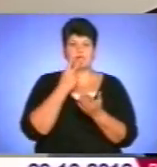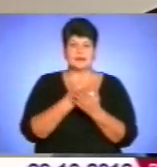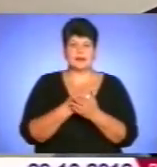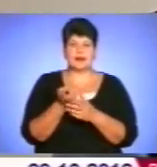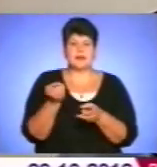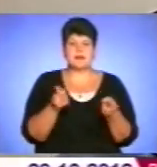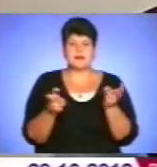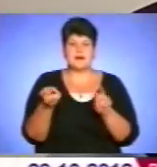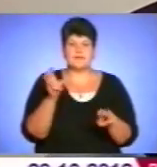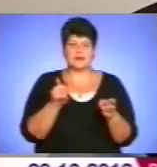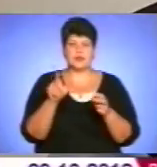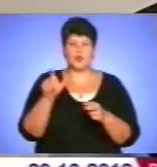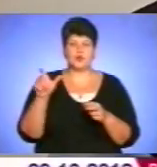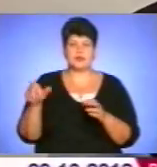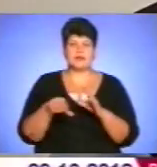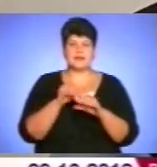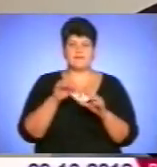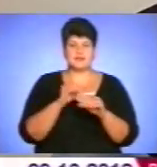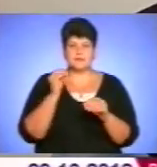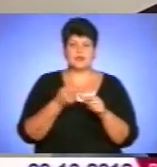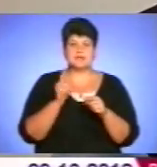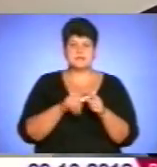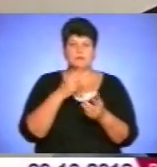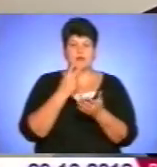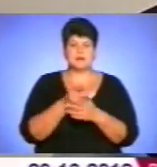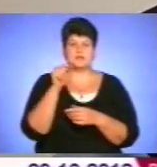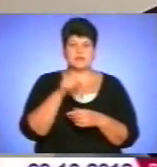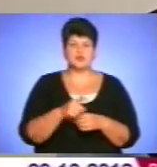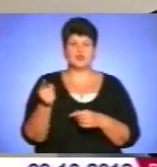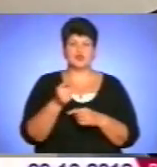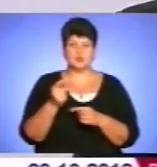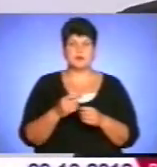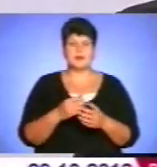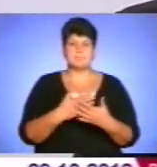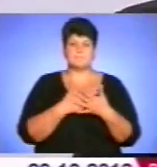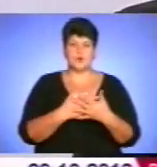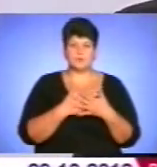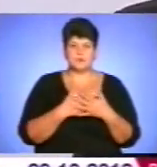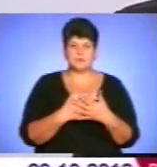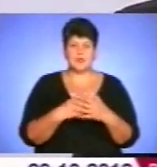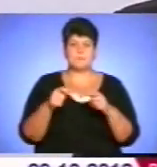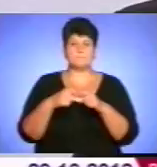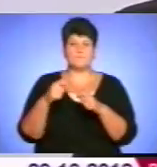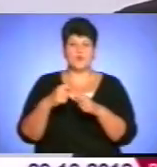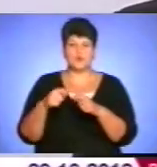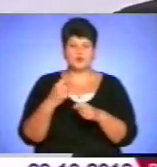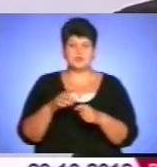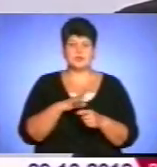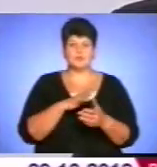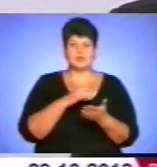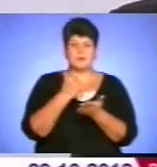людей на вибори. І це є свідченням того, що Тернопільщина мобілізувалася. Порушення, які стосувалися, наприклад, про